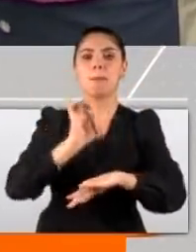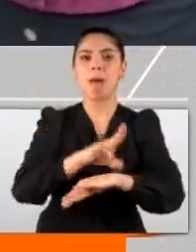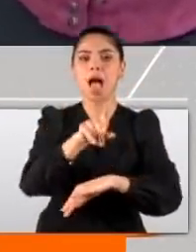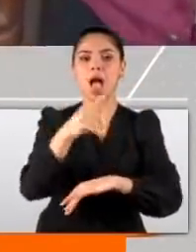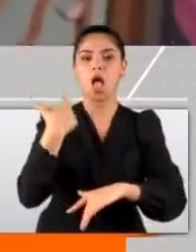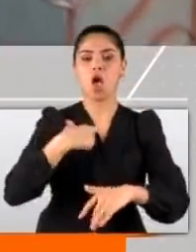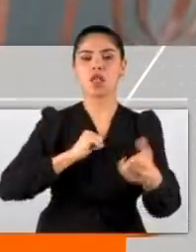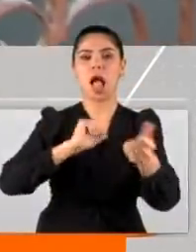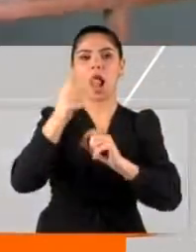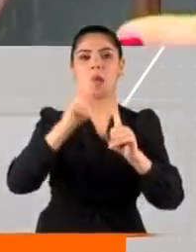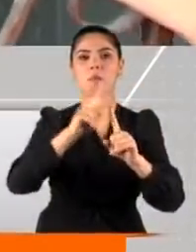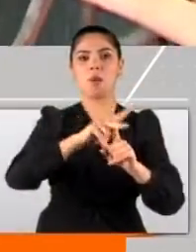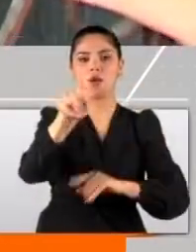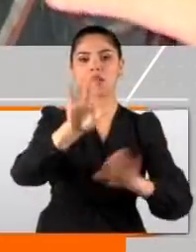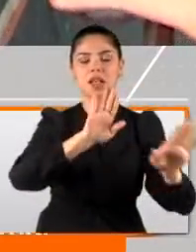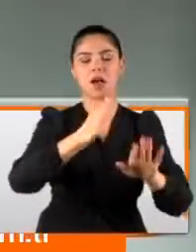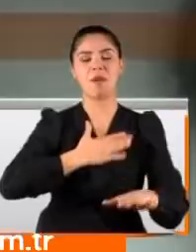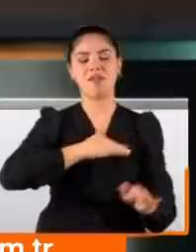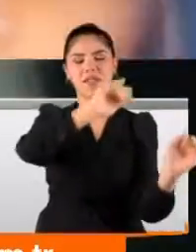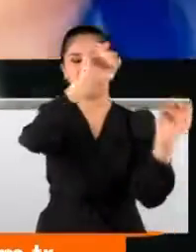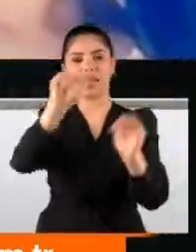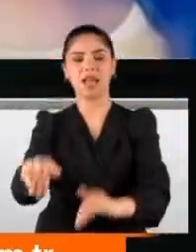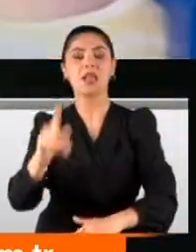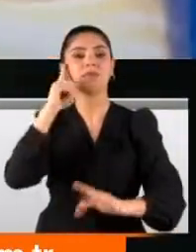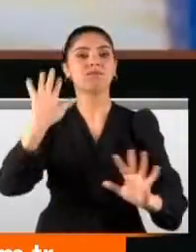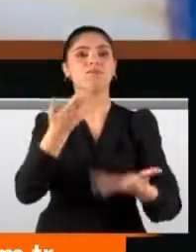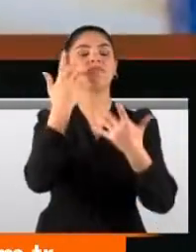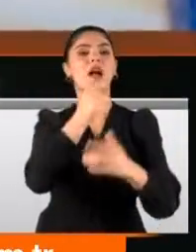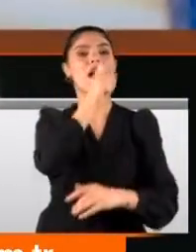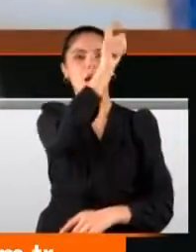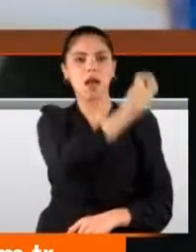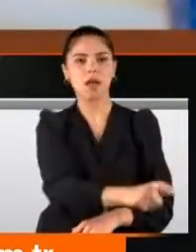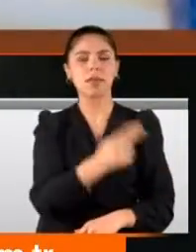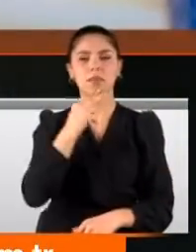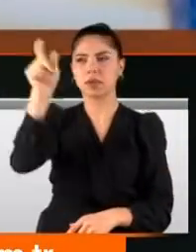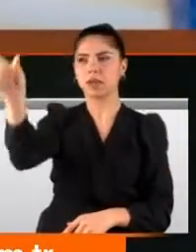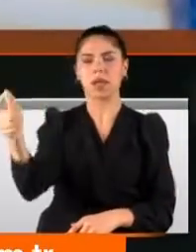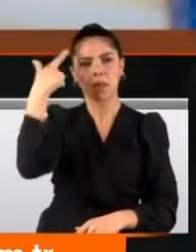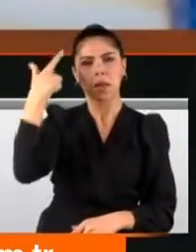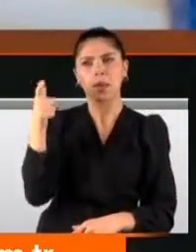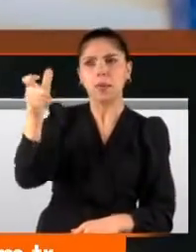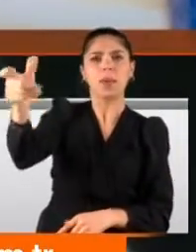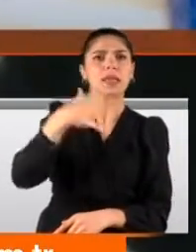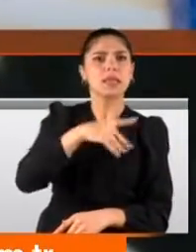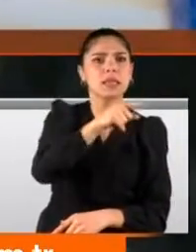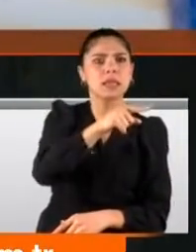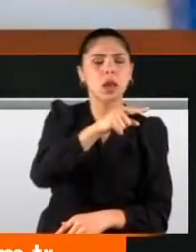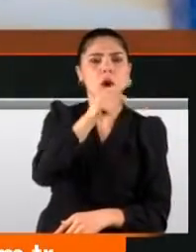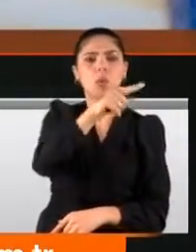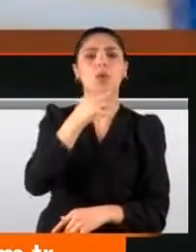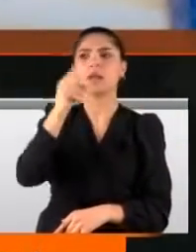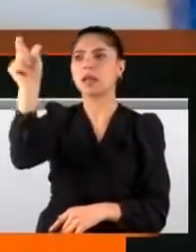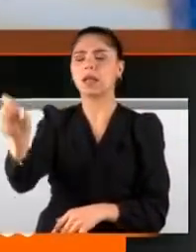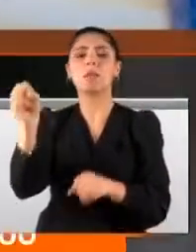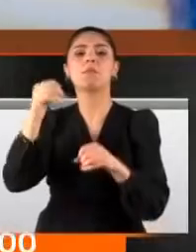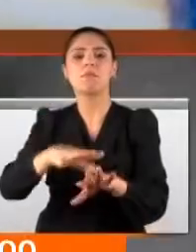özel harekat polisi kapının önündeydi. Gözü dönmüş adam silahını talihsiz kadının başına dayamıştı. Ne kadını bırakıyor